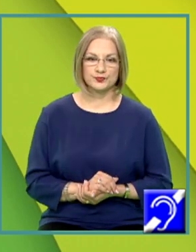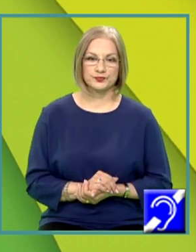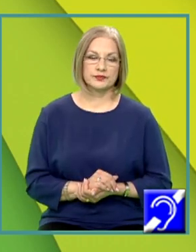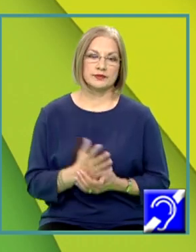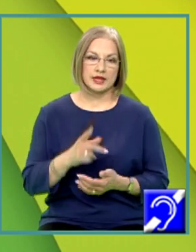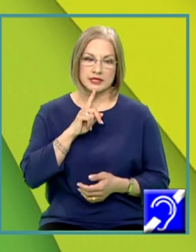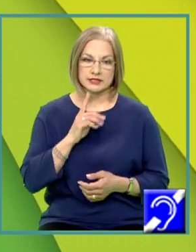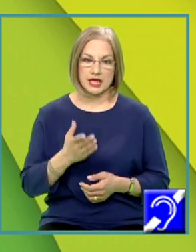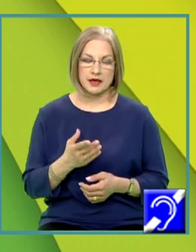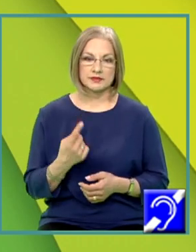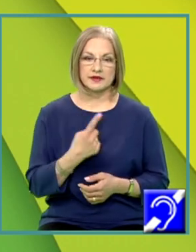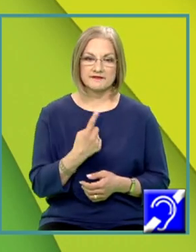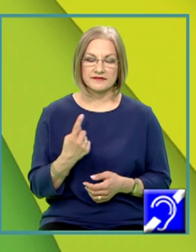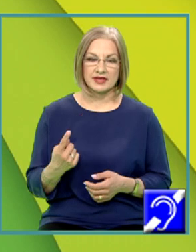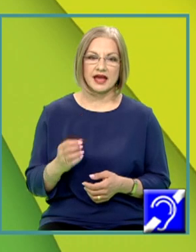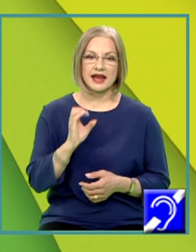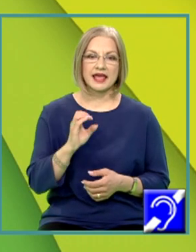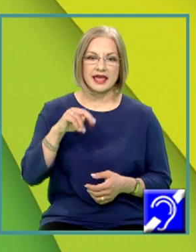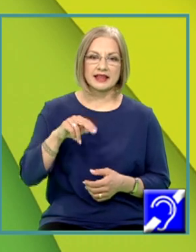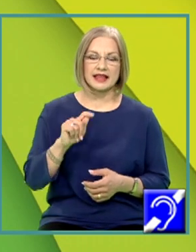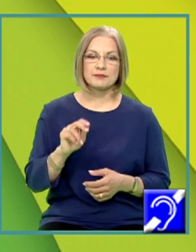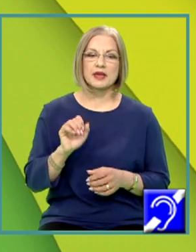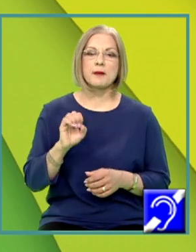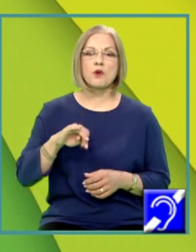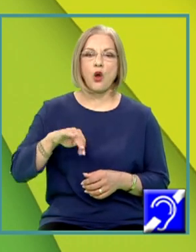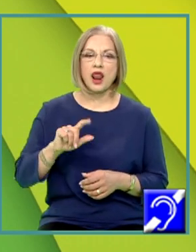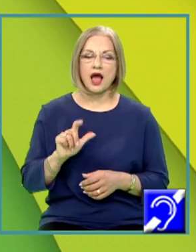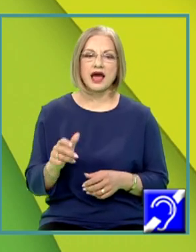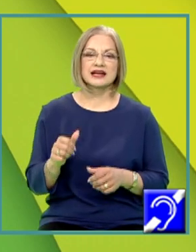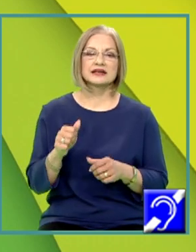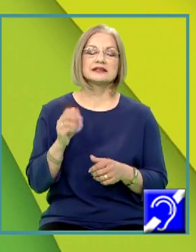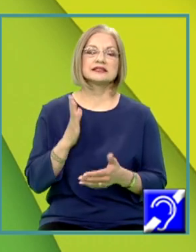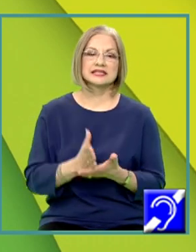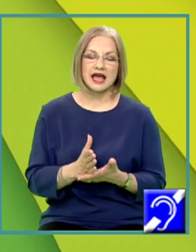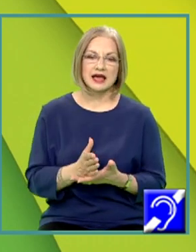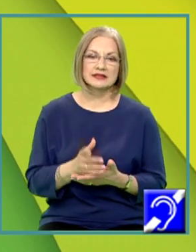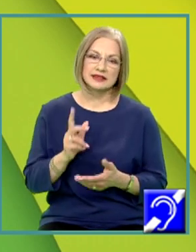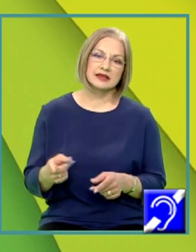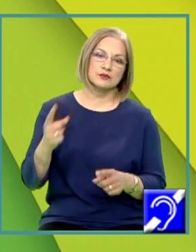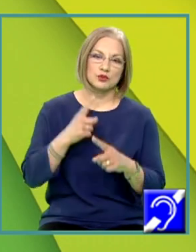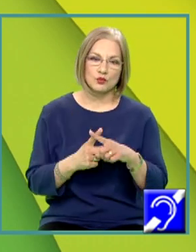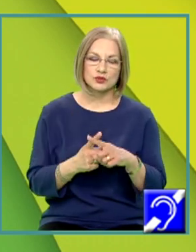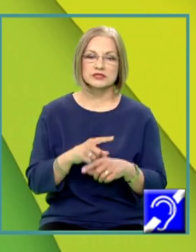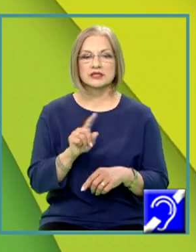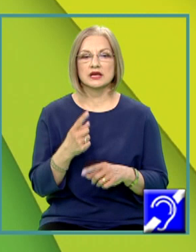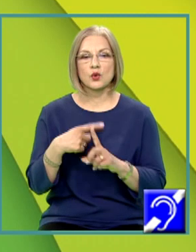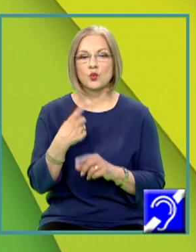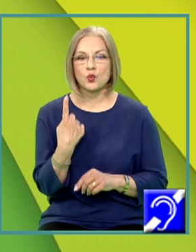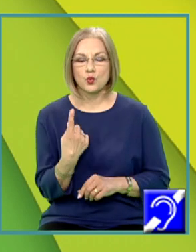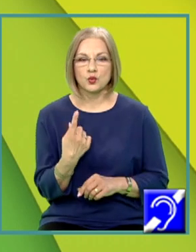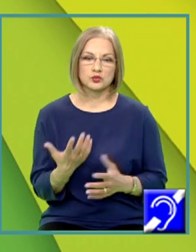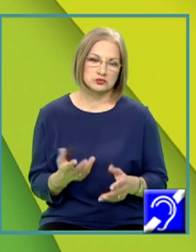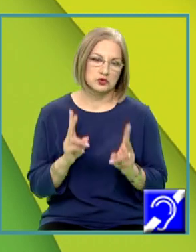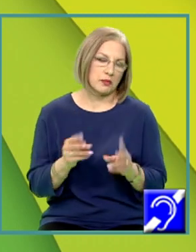fiecare entalpie molară de formare standard trebuie înmulțită cu 1. Matematic putem să nu-l mai